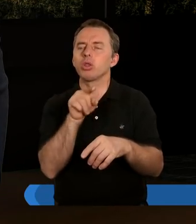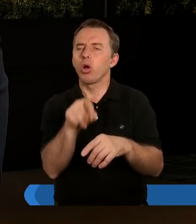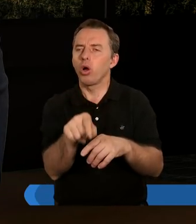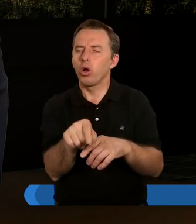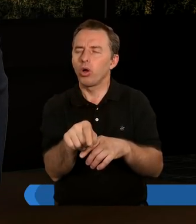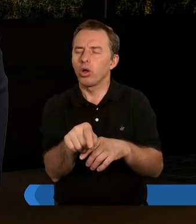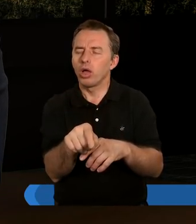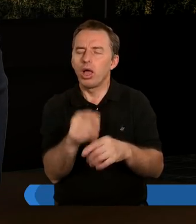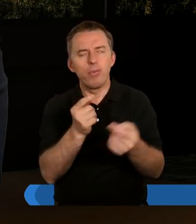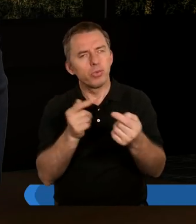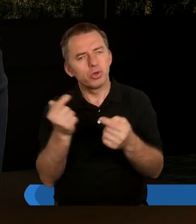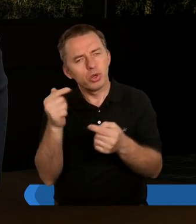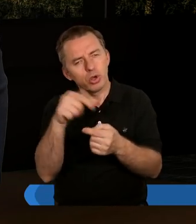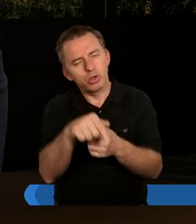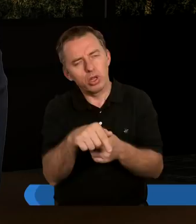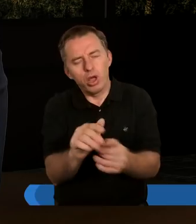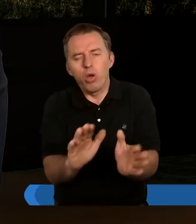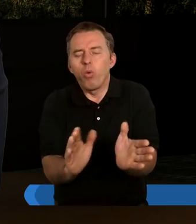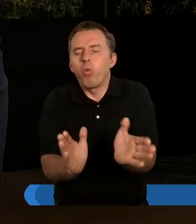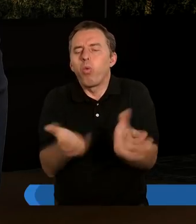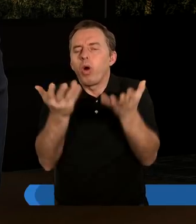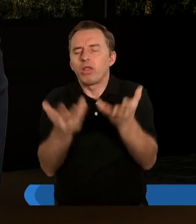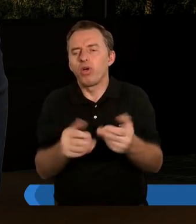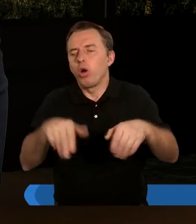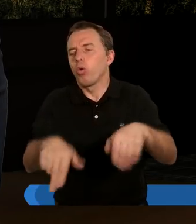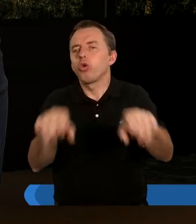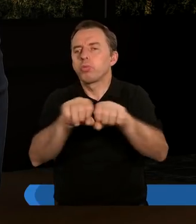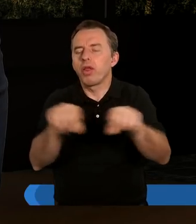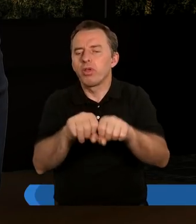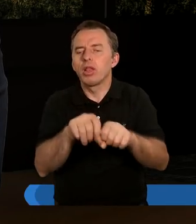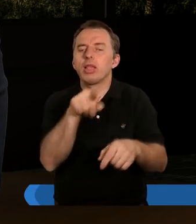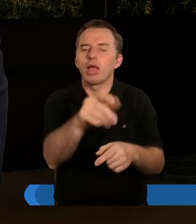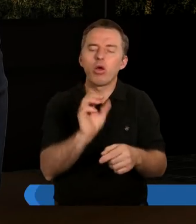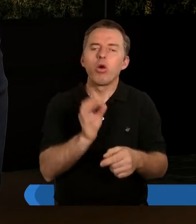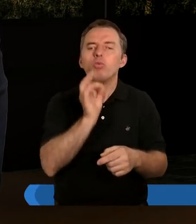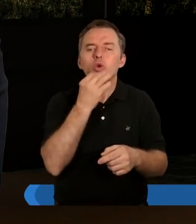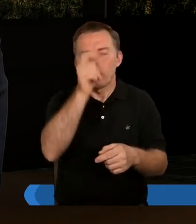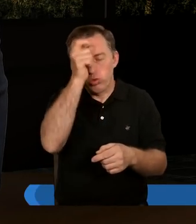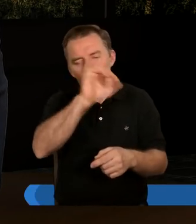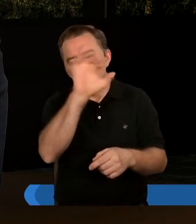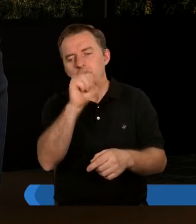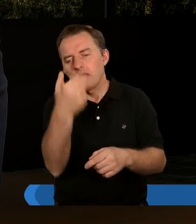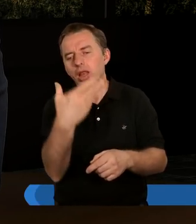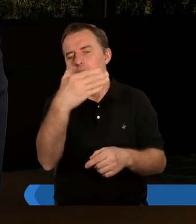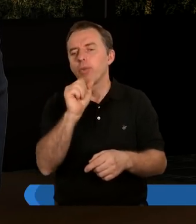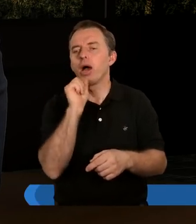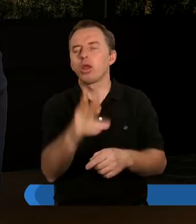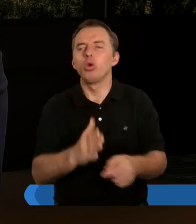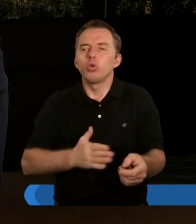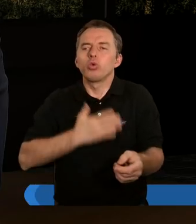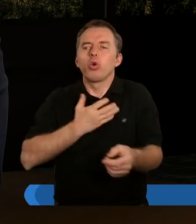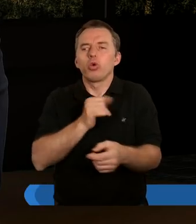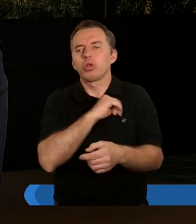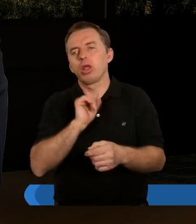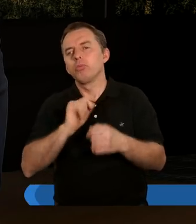to przychodzi dość łatwo usprawiedliwienie w przypadku Jana Marka. To był młody człowiek, mógł naprawdę czuć